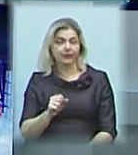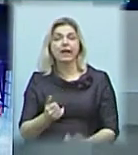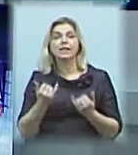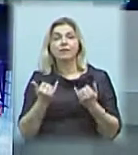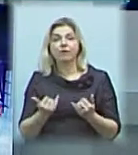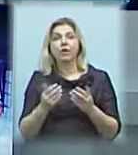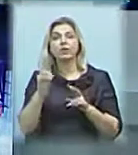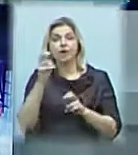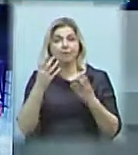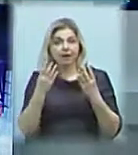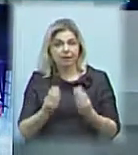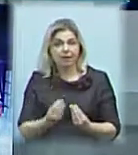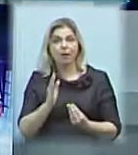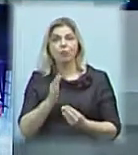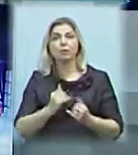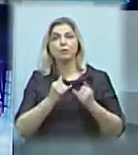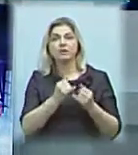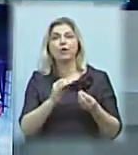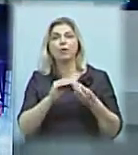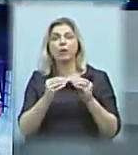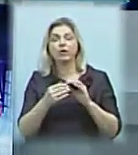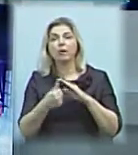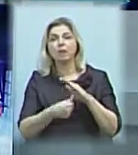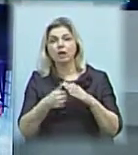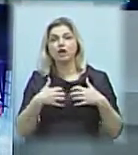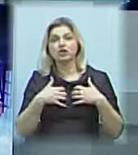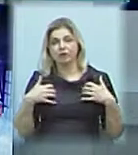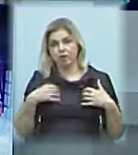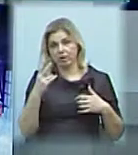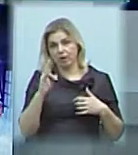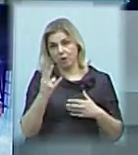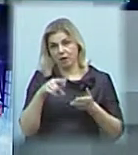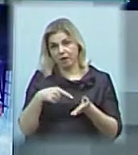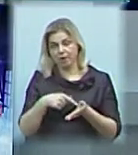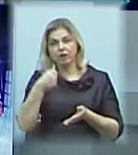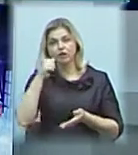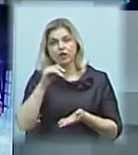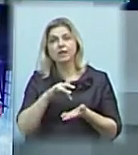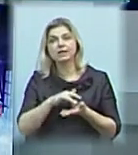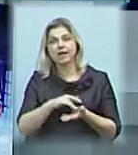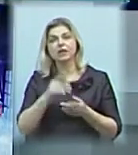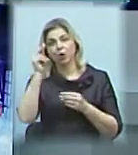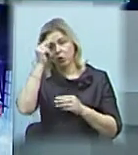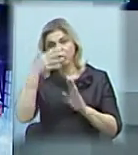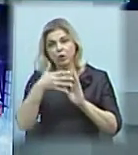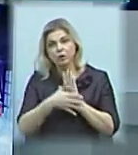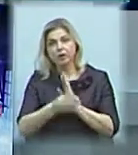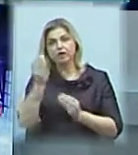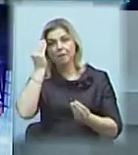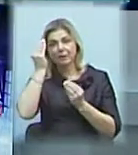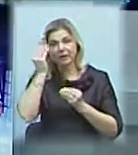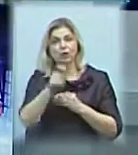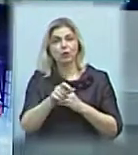програми «Теме дня» буде присвячений проблемі безпритульних тварин у Миколаїві. Адже вчора Центр досліджень громадської думки «Новель